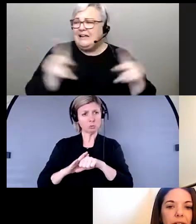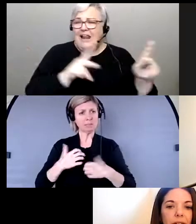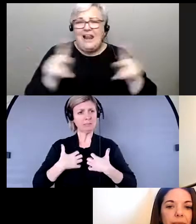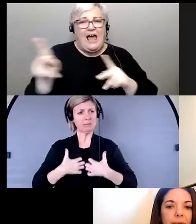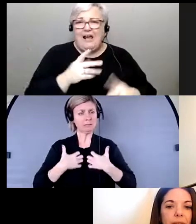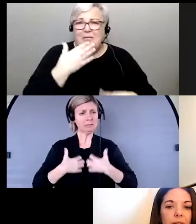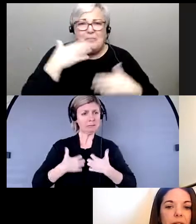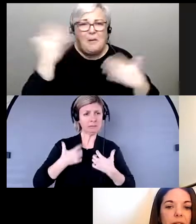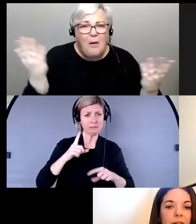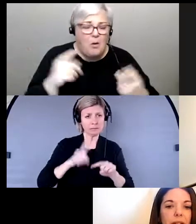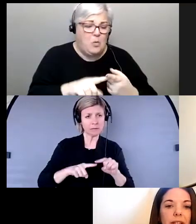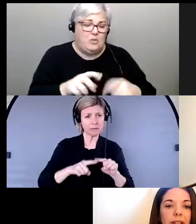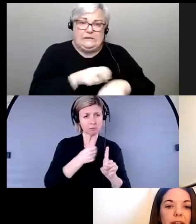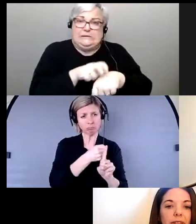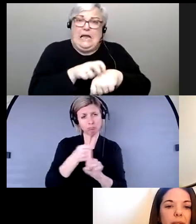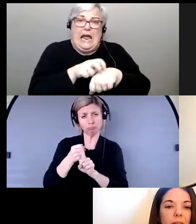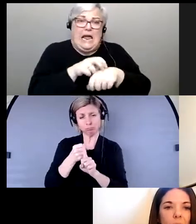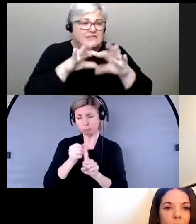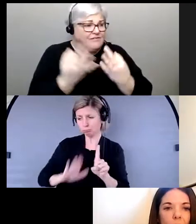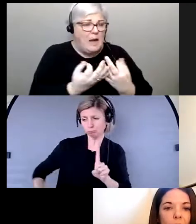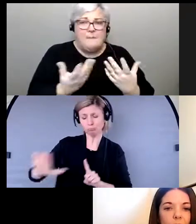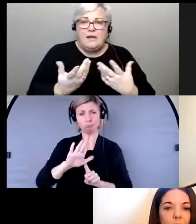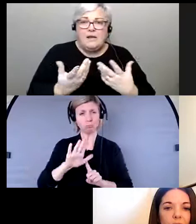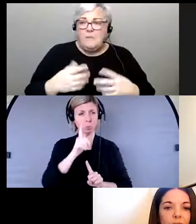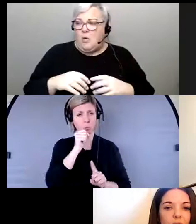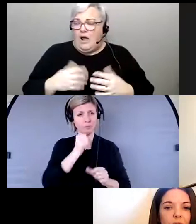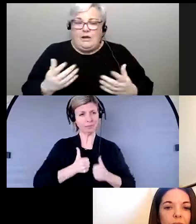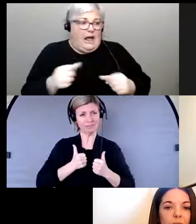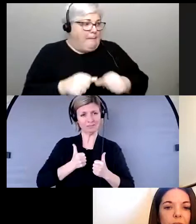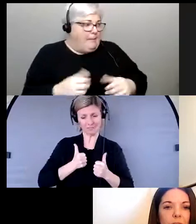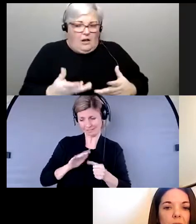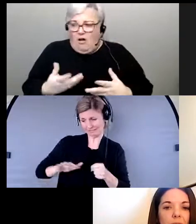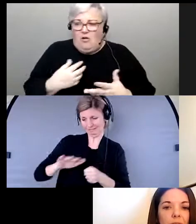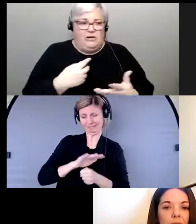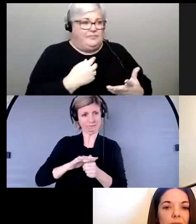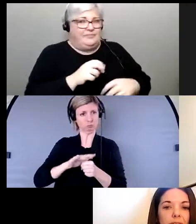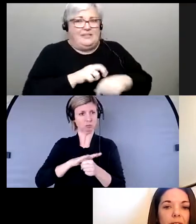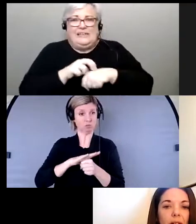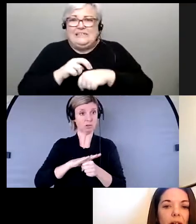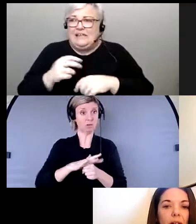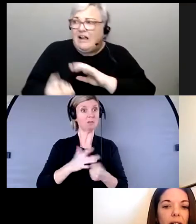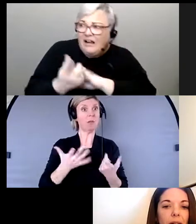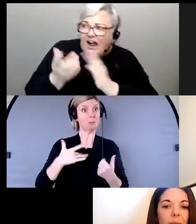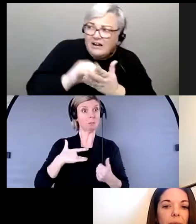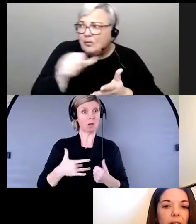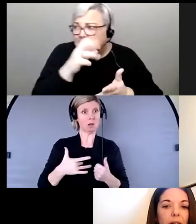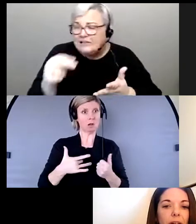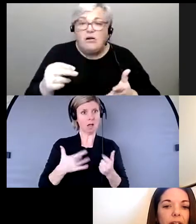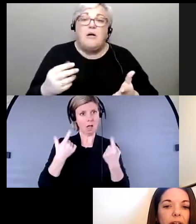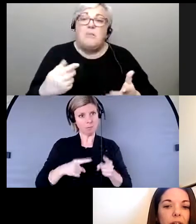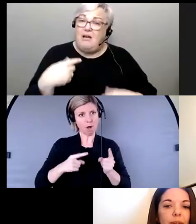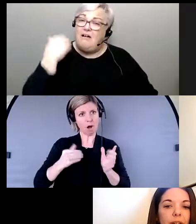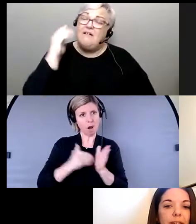du stress pour les familles et les individus qui vivent dans la région. Ces événements sont de plus en plus fréquents d'année en année.